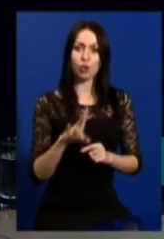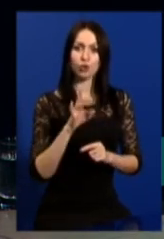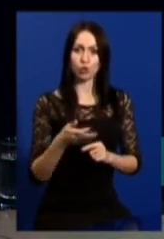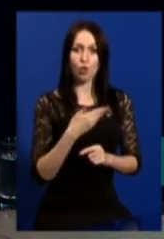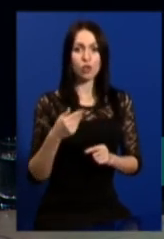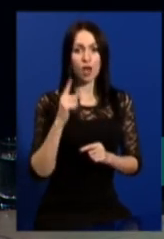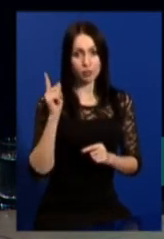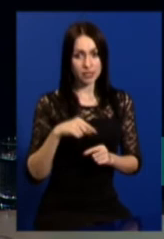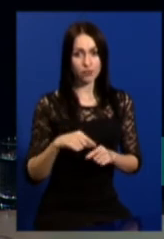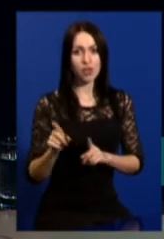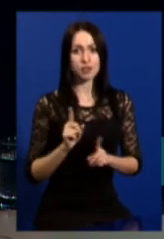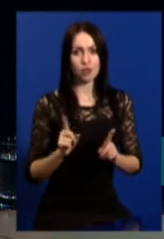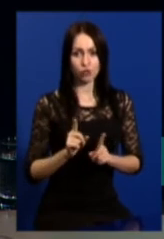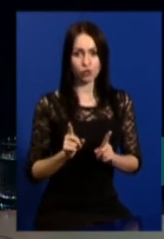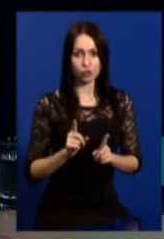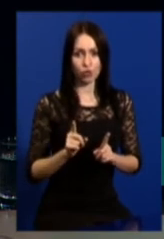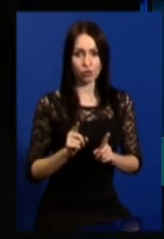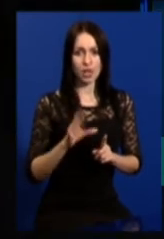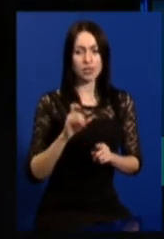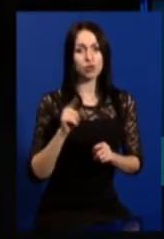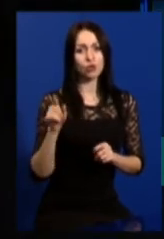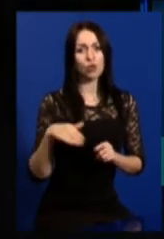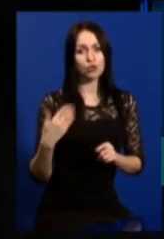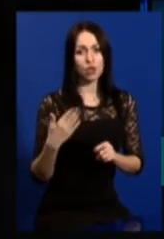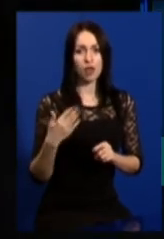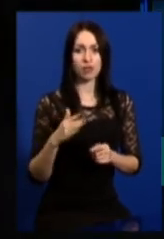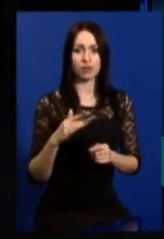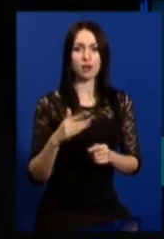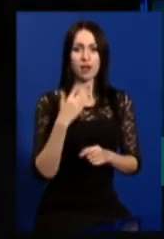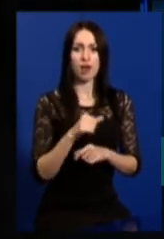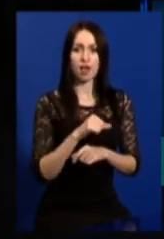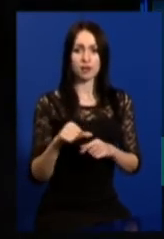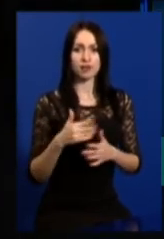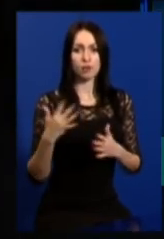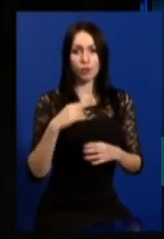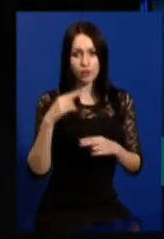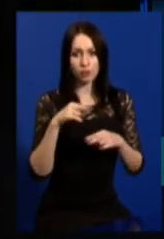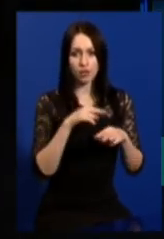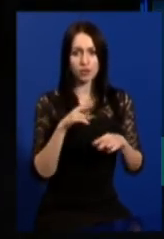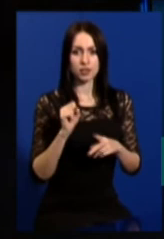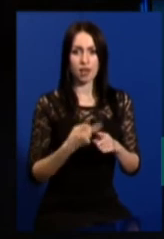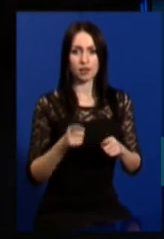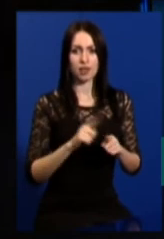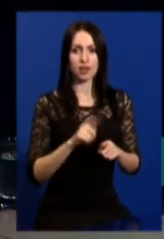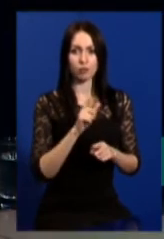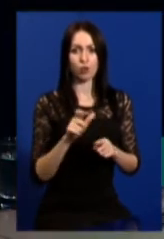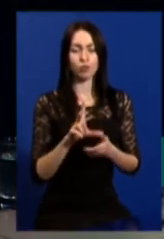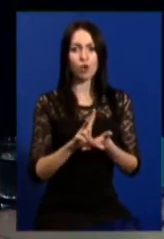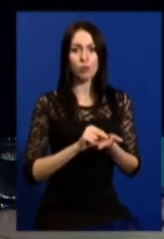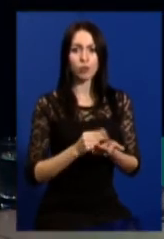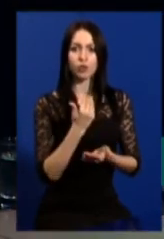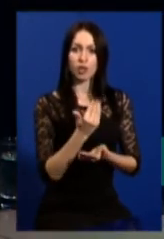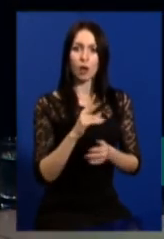нам відомо, що з того боку кордону більш пильно стежать за такими людьми. Копіюють їх